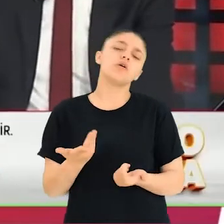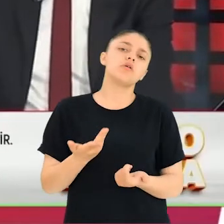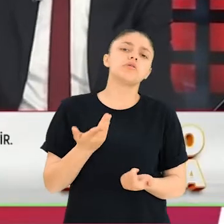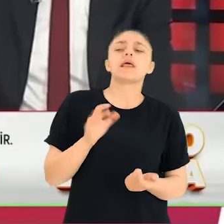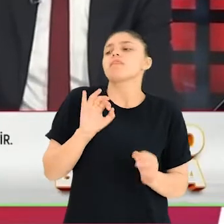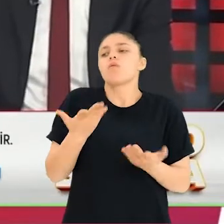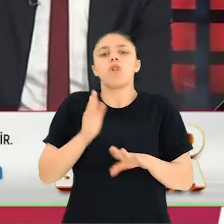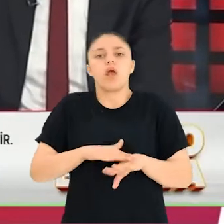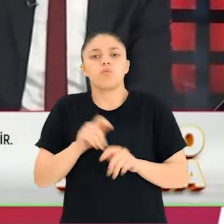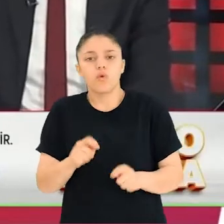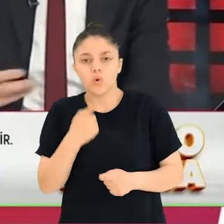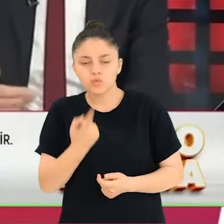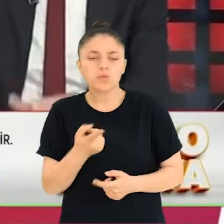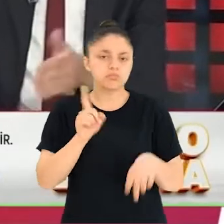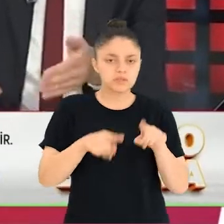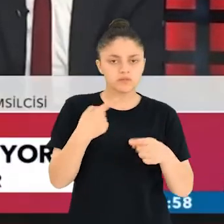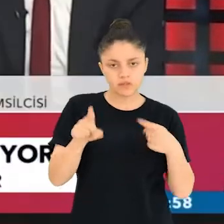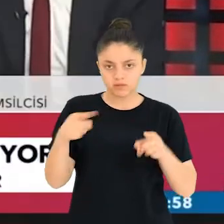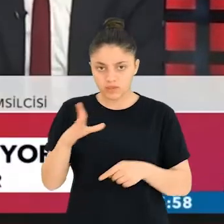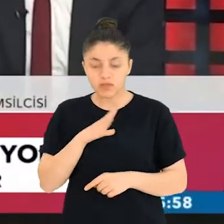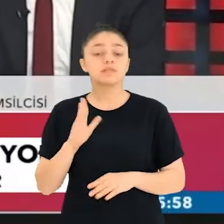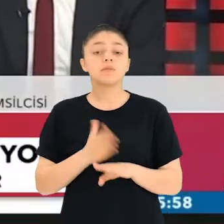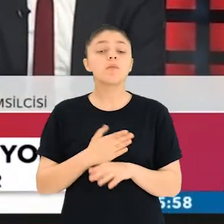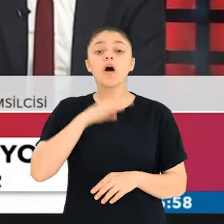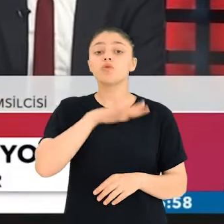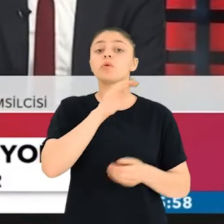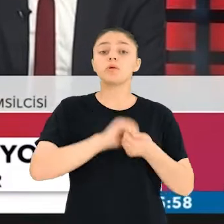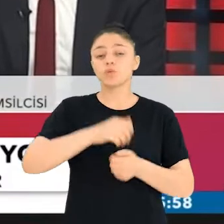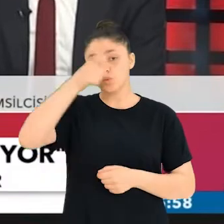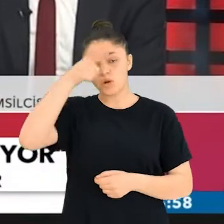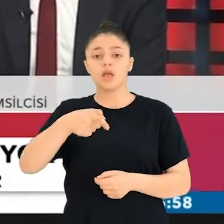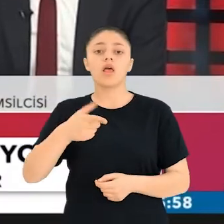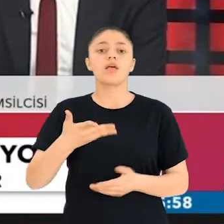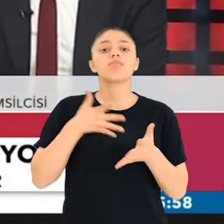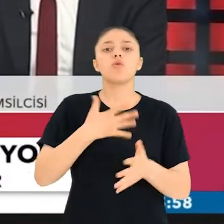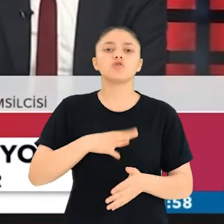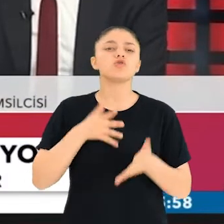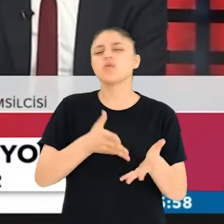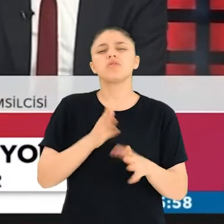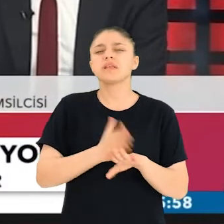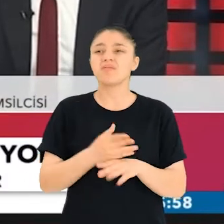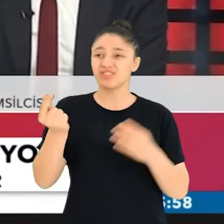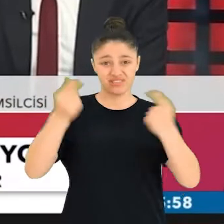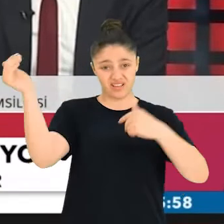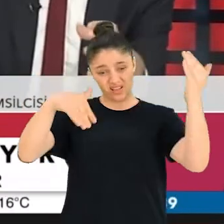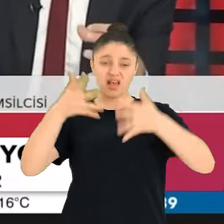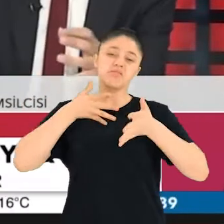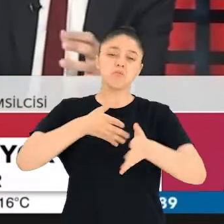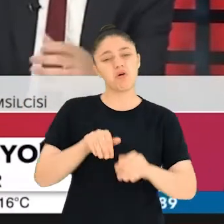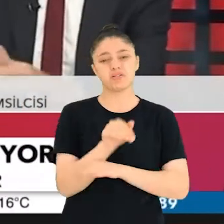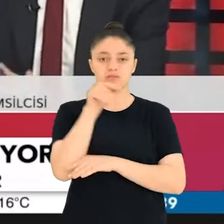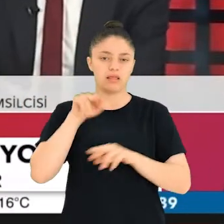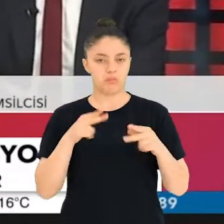bir şey yapsın yönünde görüş beyan edenler de var da. Çünkü Avrupa Birliği Türkiye'nin depo olmasını istiyor. Ne deposu olmasını istiyor? Göçmen deposu olmasını istiyor.